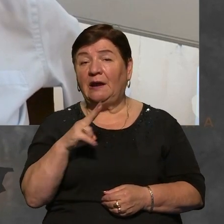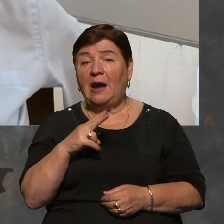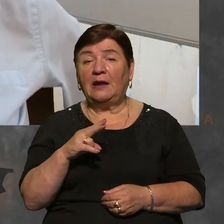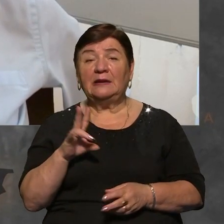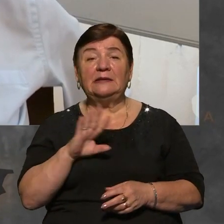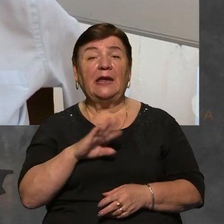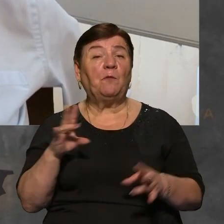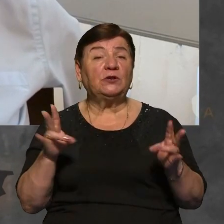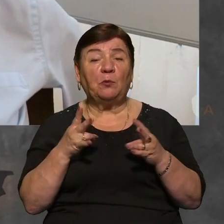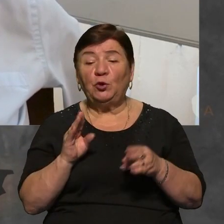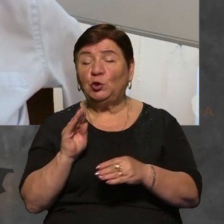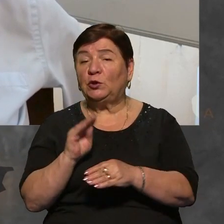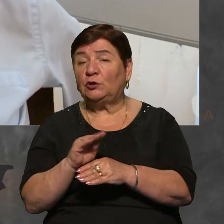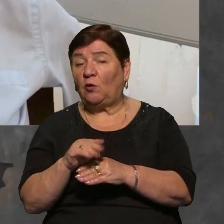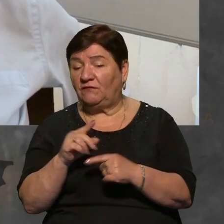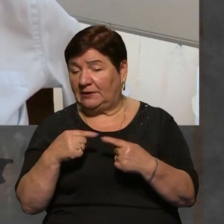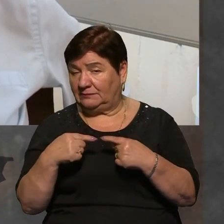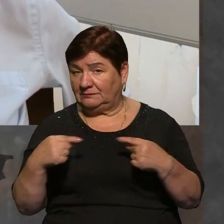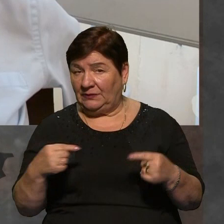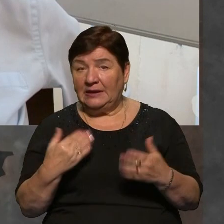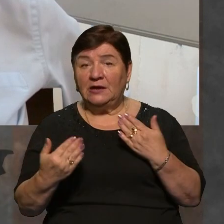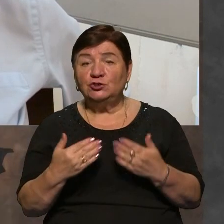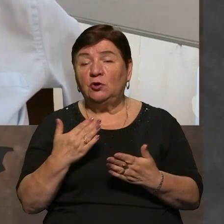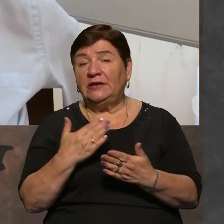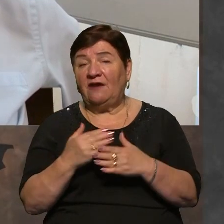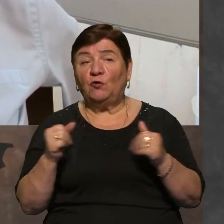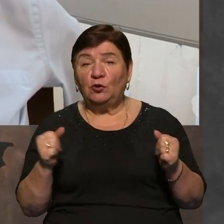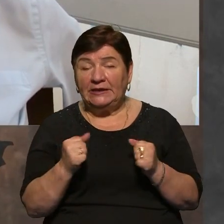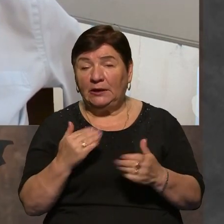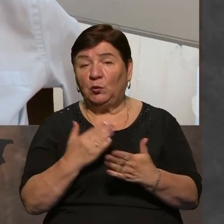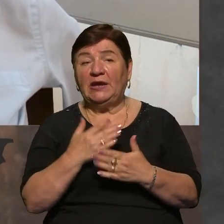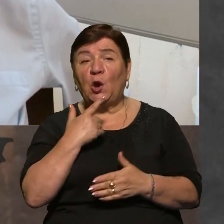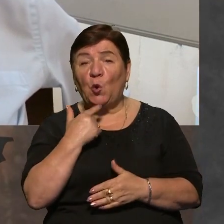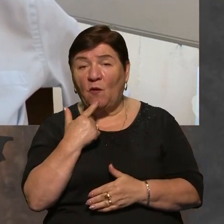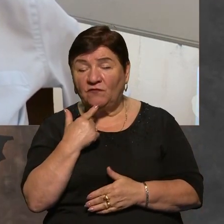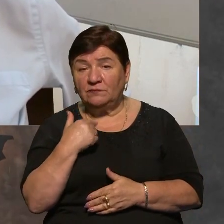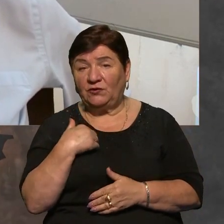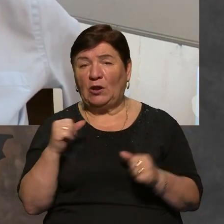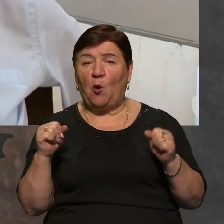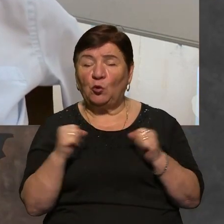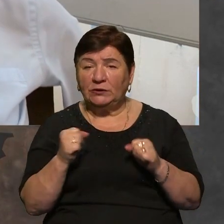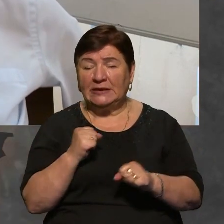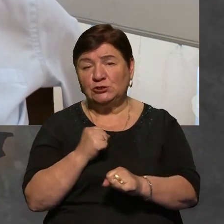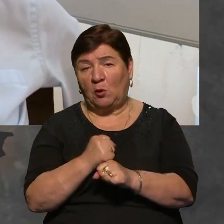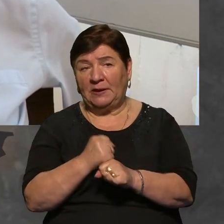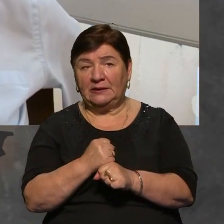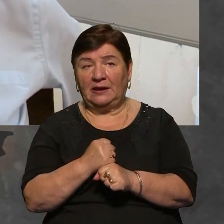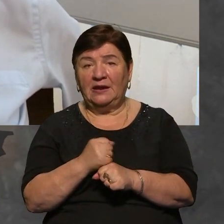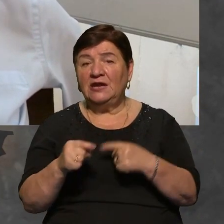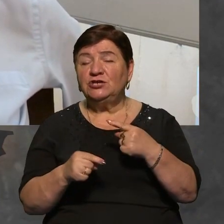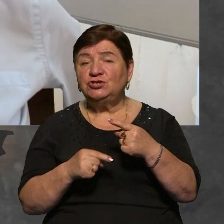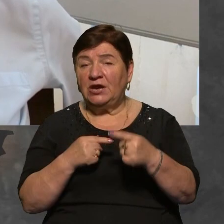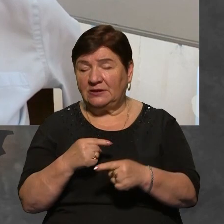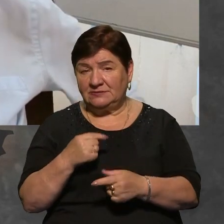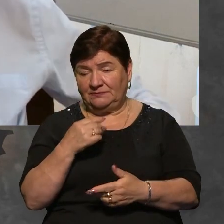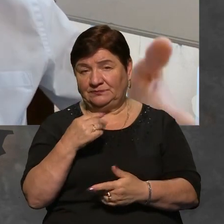потребує якихось додаткових пропустів ставлення. Тобто, якщо є холдильник, є кров, не потрібно попасти в вену або зробити через кісковий